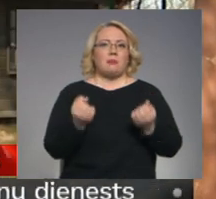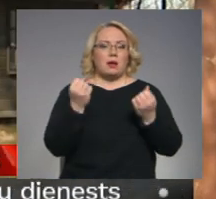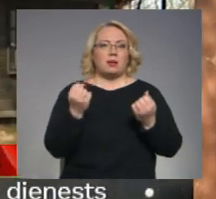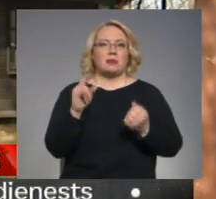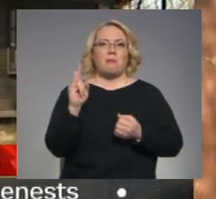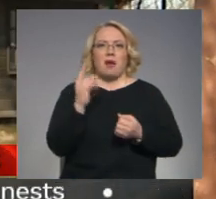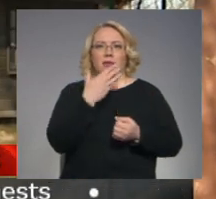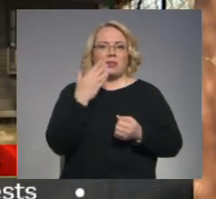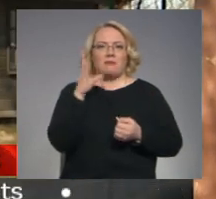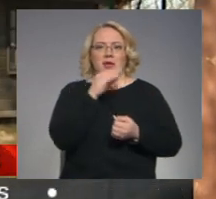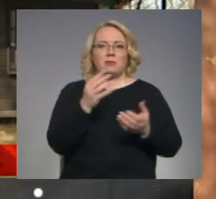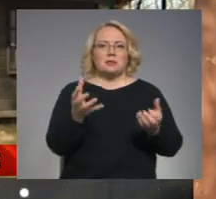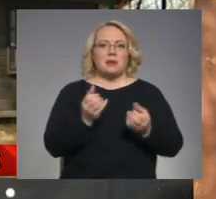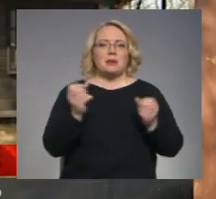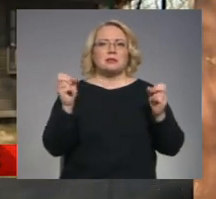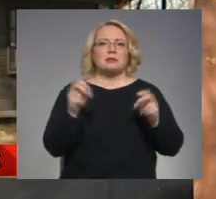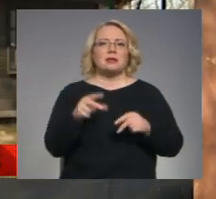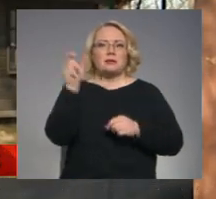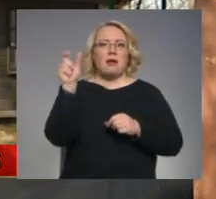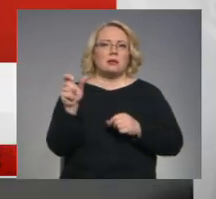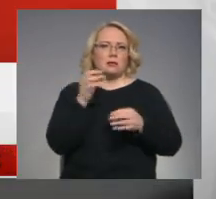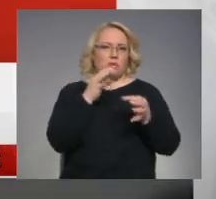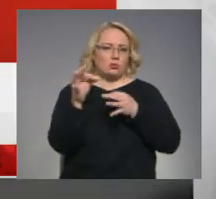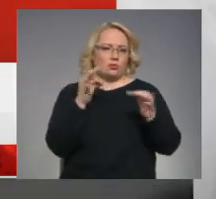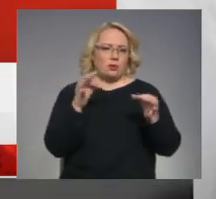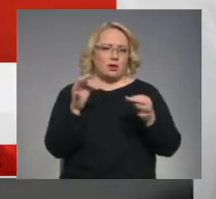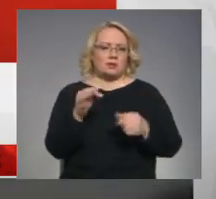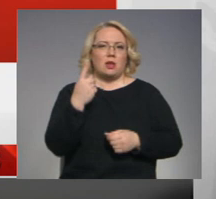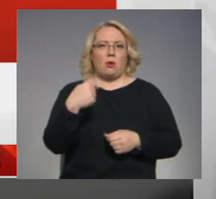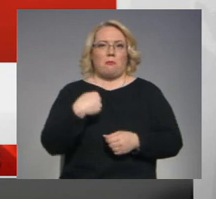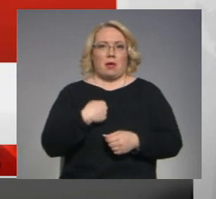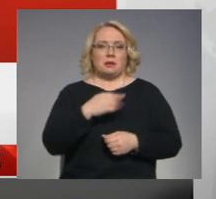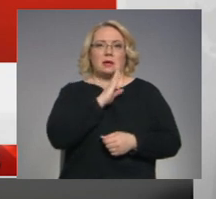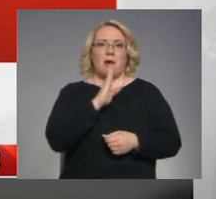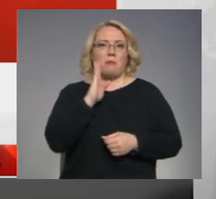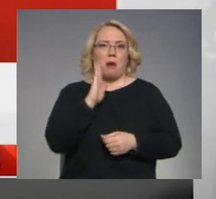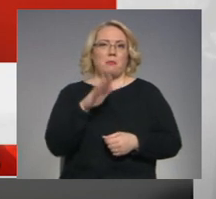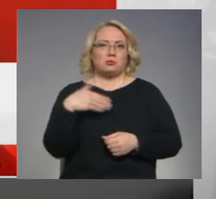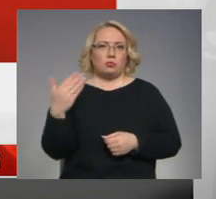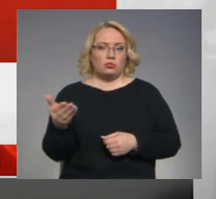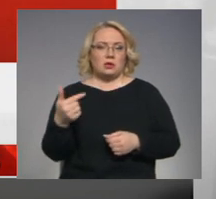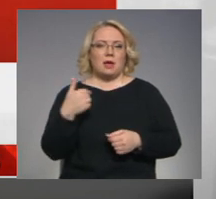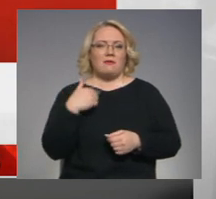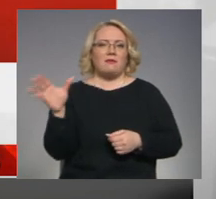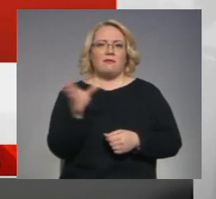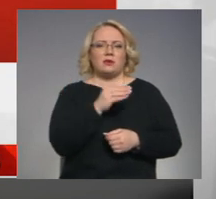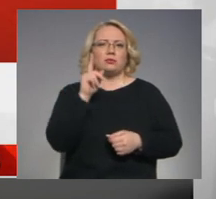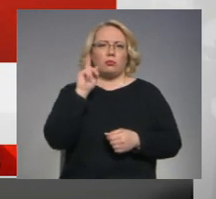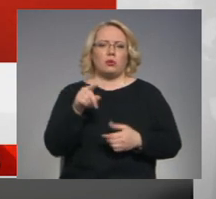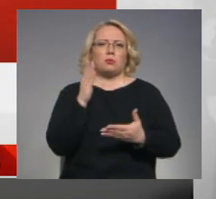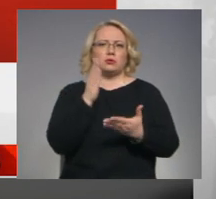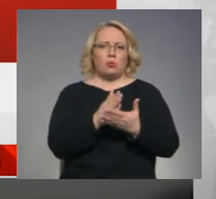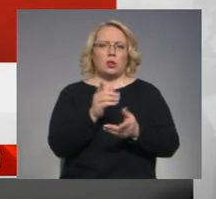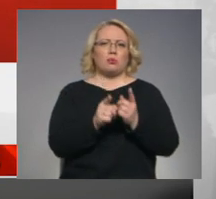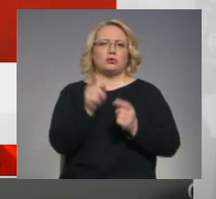bērnam nav iespēja saņemt speciālu uzdu konsultācijas. No manas kā mammas puses, tas visprotens notiek un